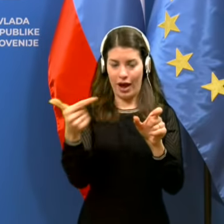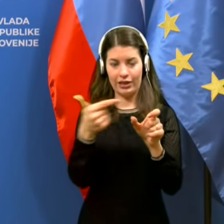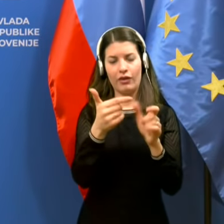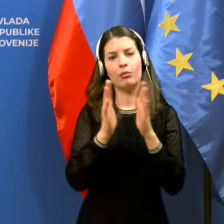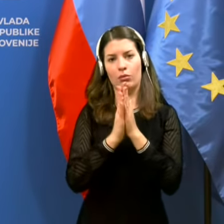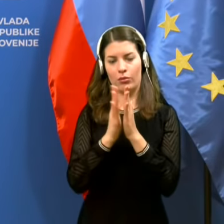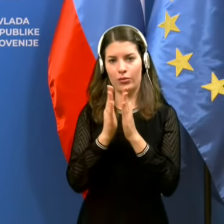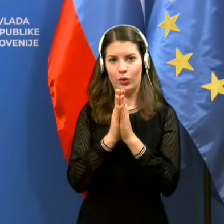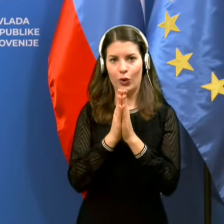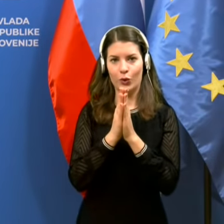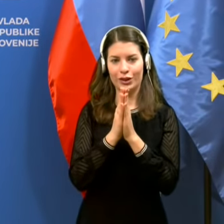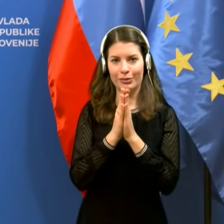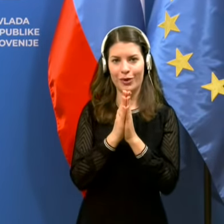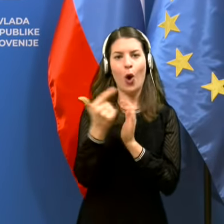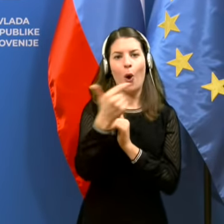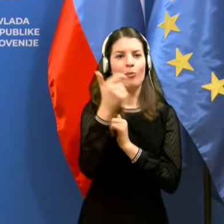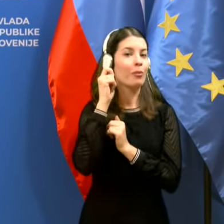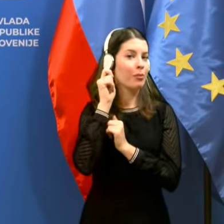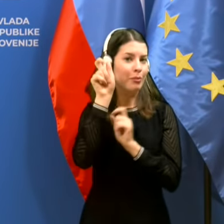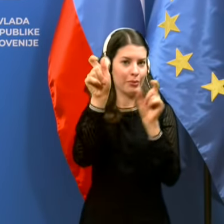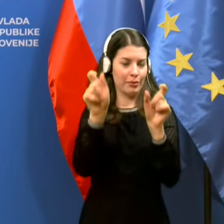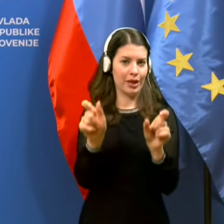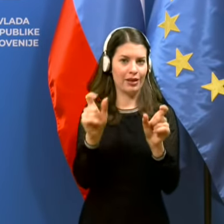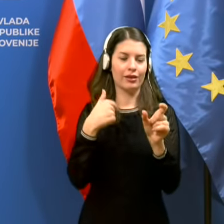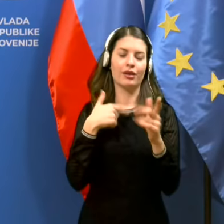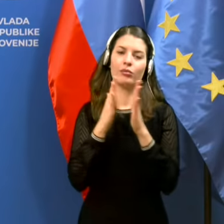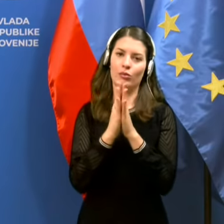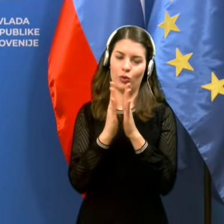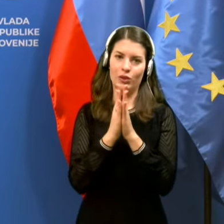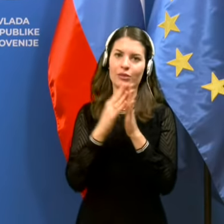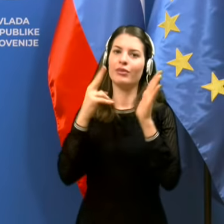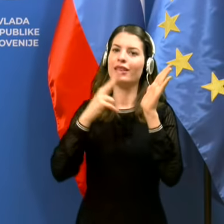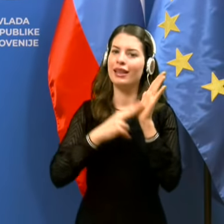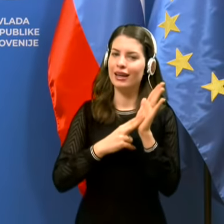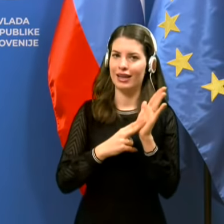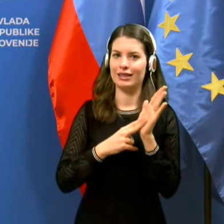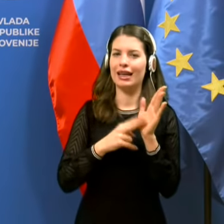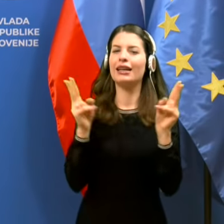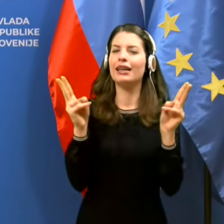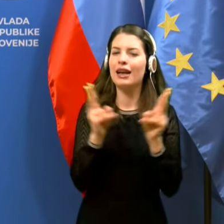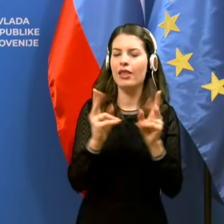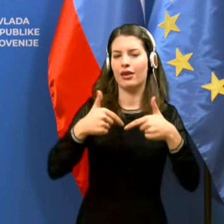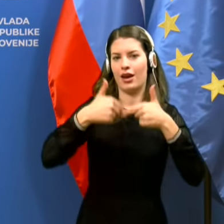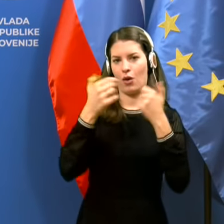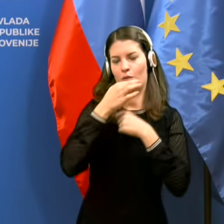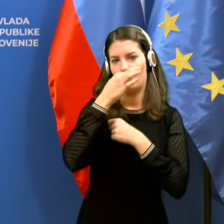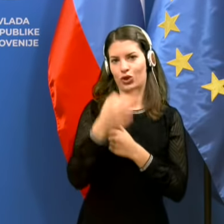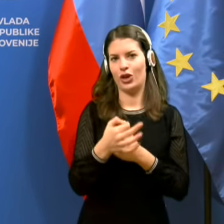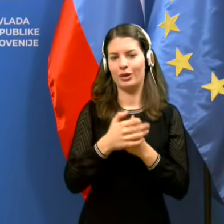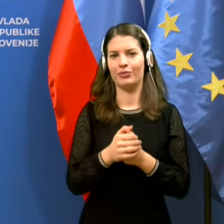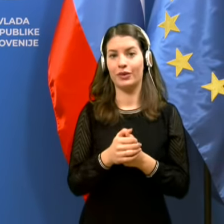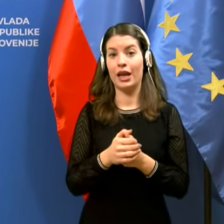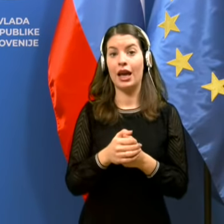prosim, da oziroma obi novinarki, da res postavljate kratka in jasna vprašanja. Delo, da se da je vaša.